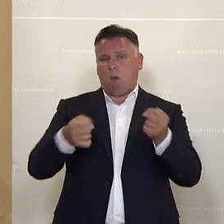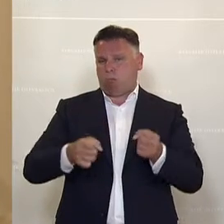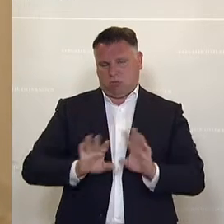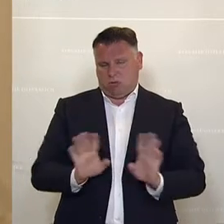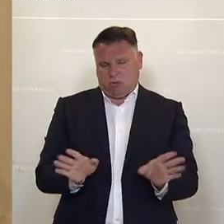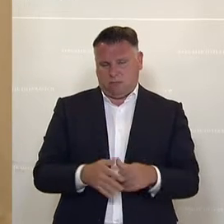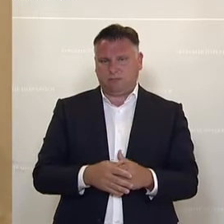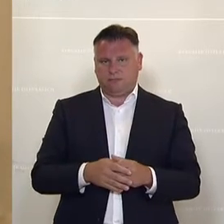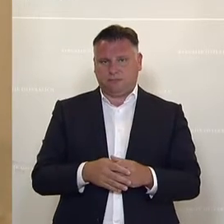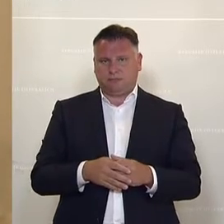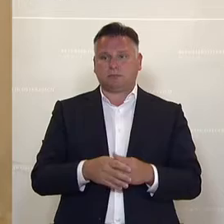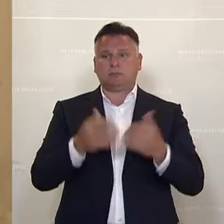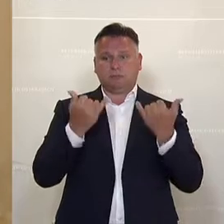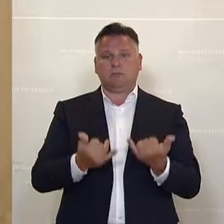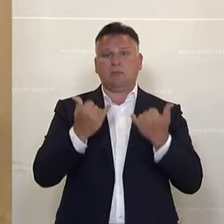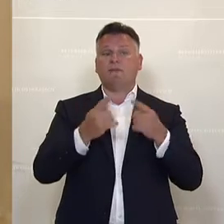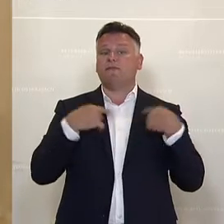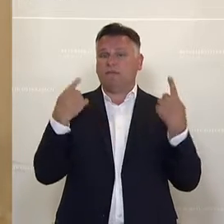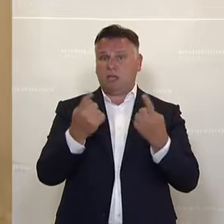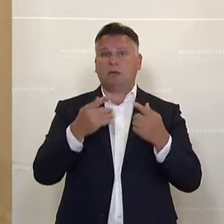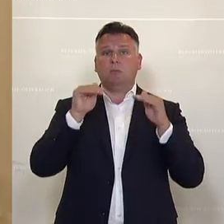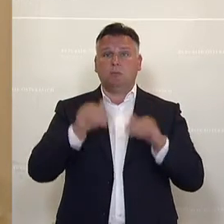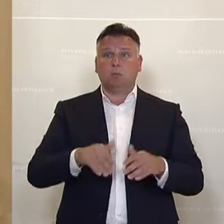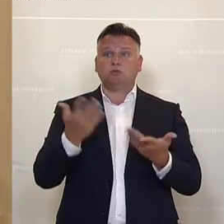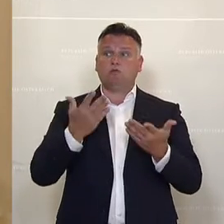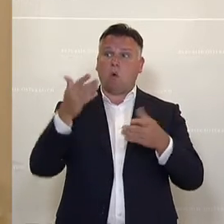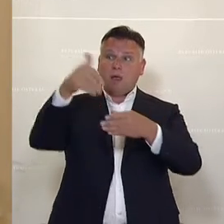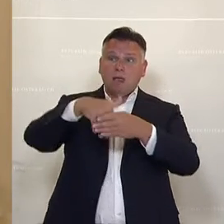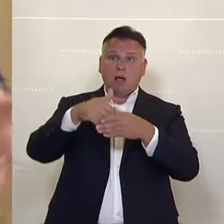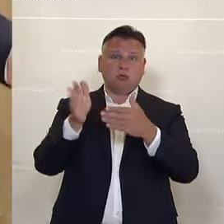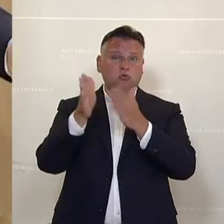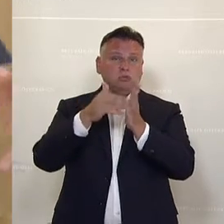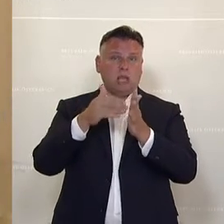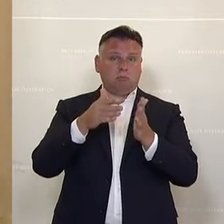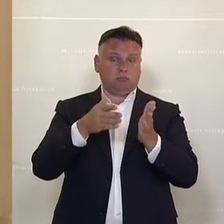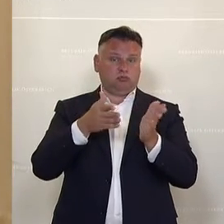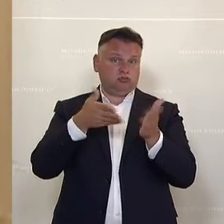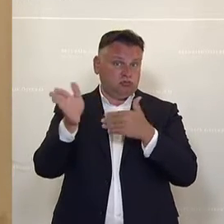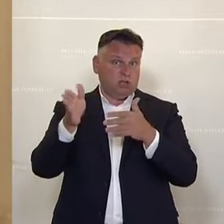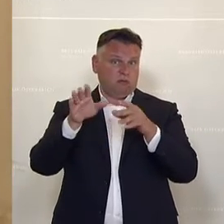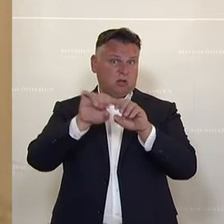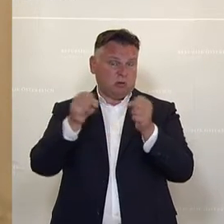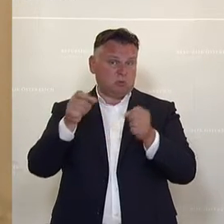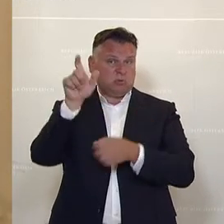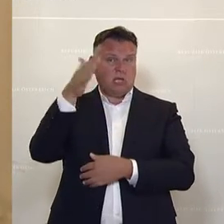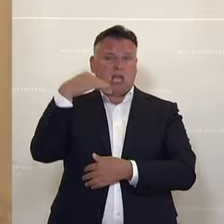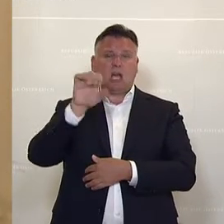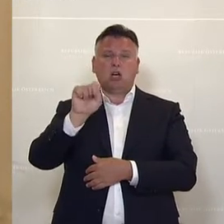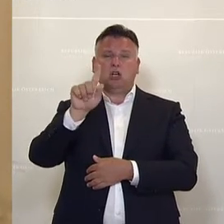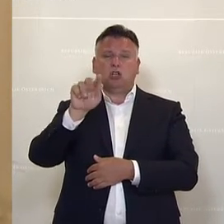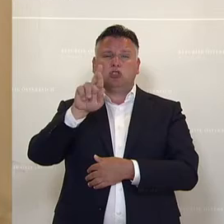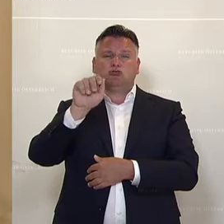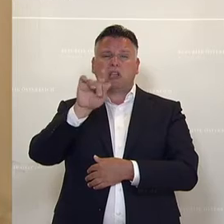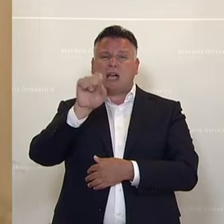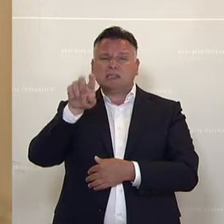Nun müssen wir alle gemeinsam die systematischen Missstände, ausgehend von Herrn Strasser, gefolgt von den